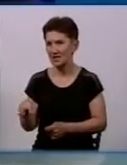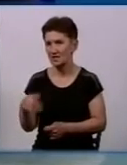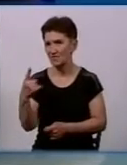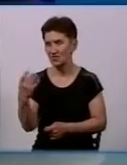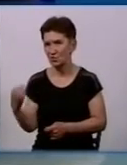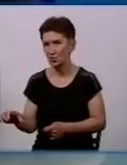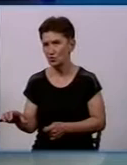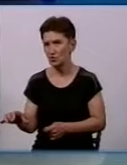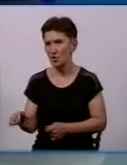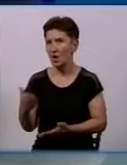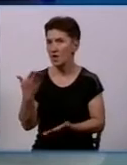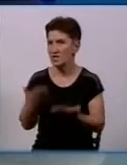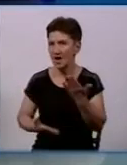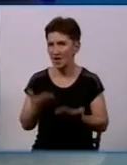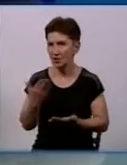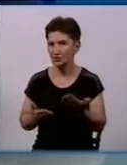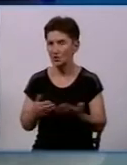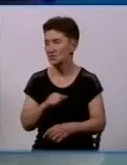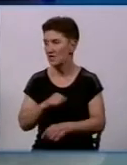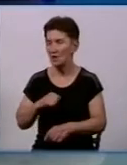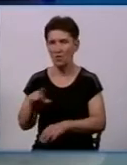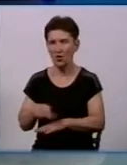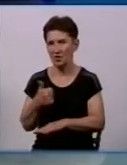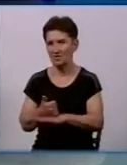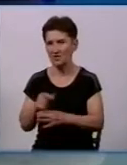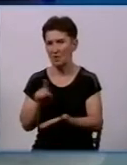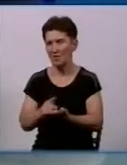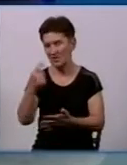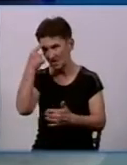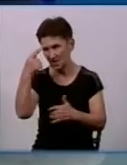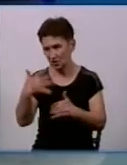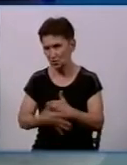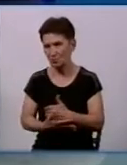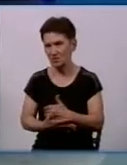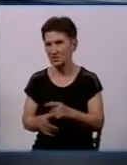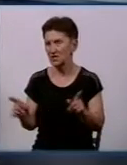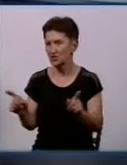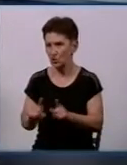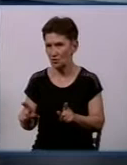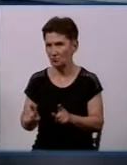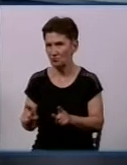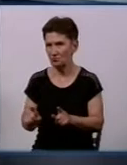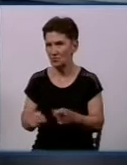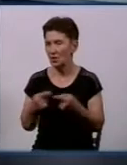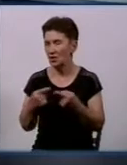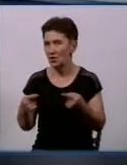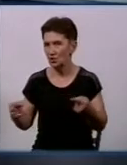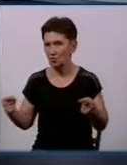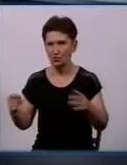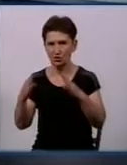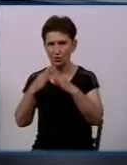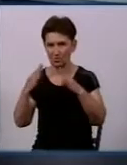в секунду. І якщо, саме головне, ми повинні розуміти і знати, що в будь-якому домоволодінню,